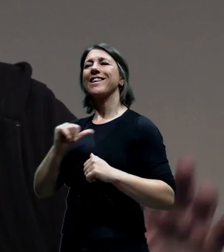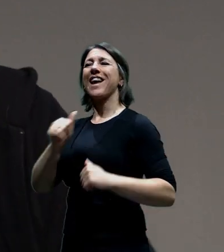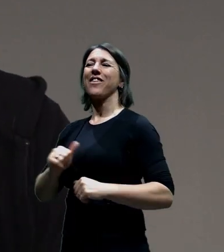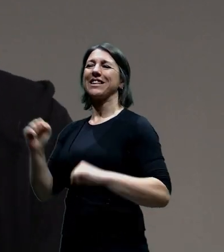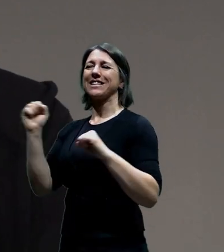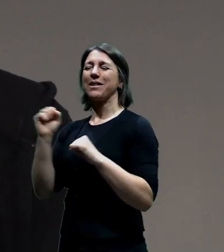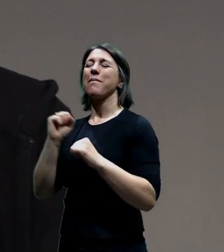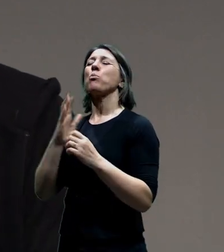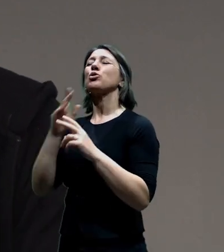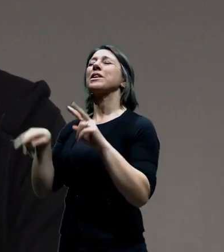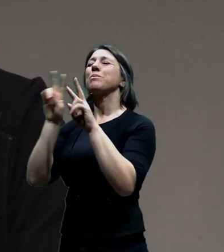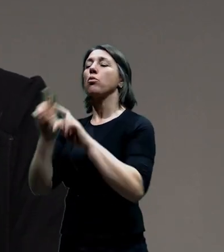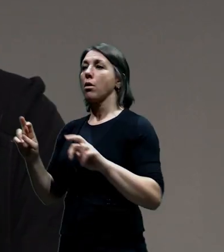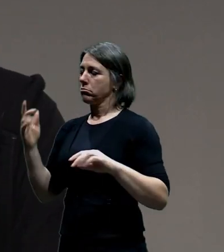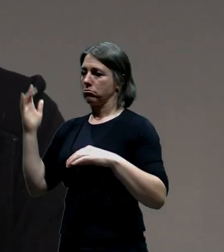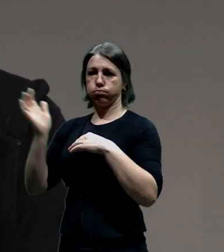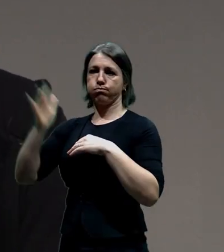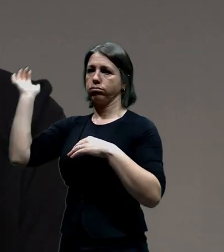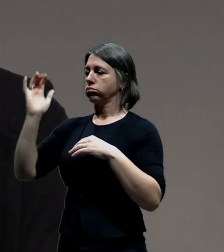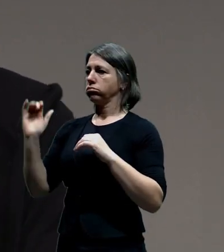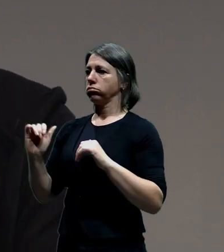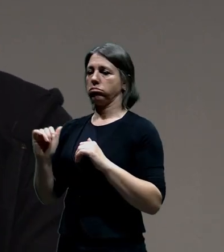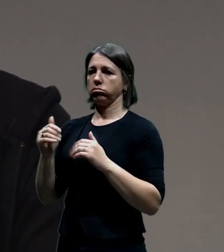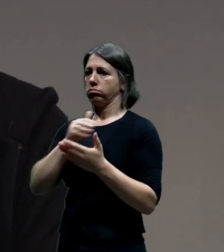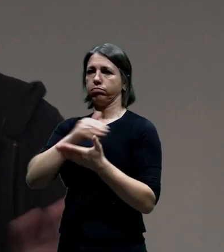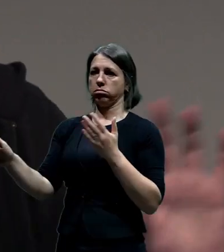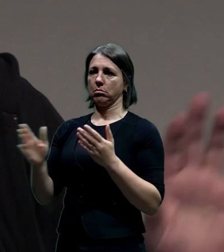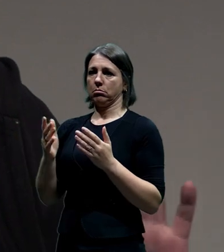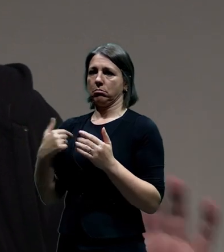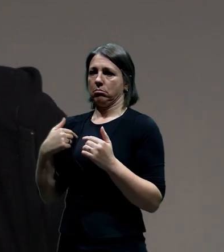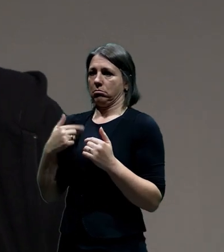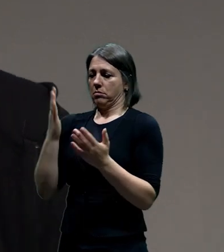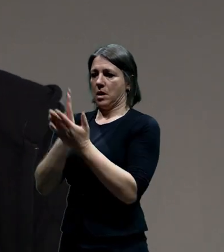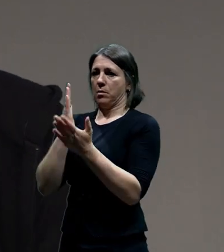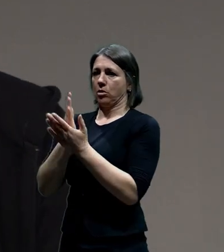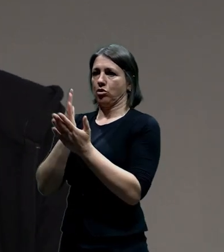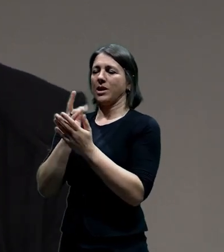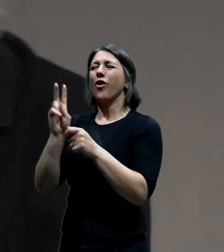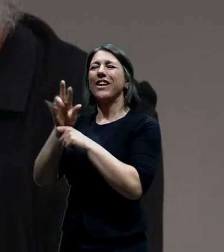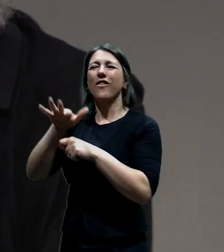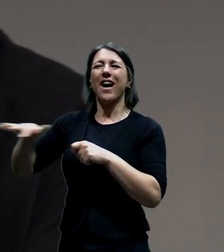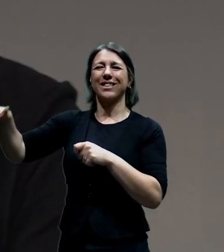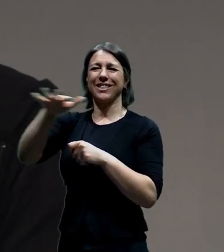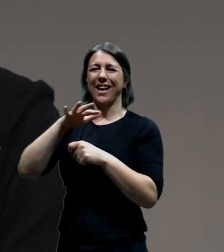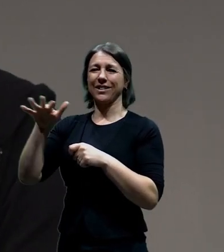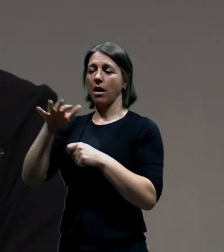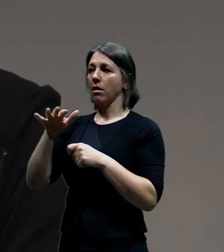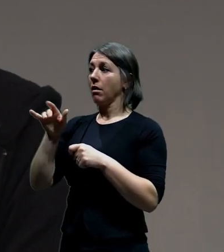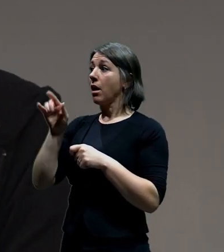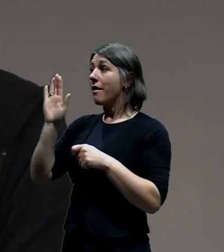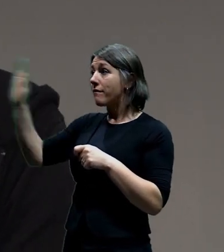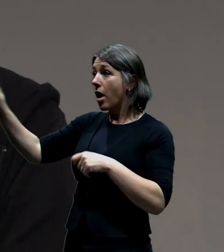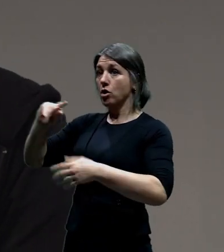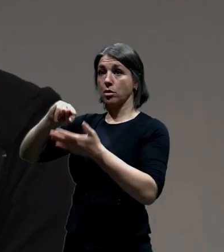zbouralo a ty jste tam měl vyzeleněný celý bloky vlastně jako tady v oblasti vychovatelný. To byl váš výkres,